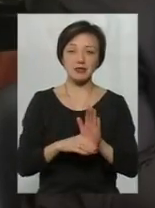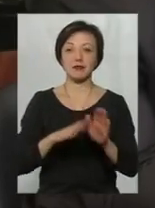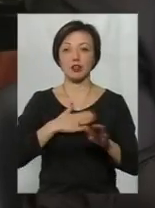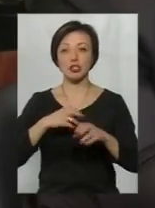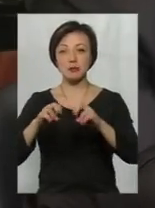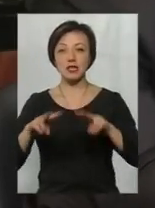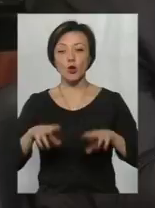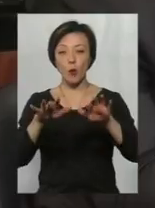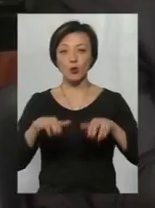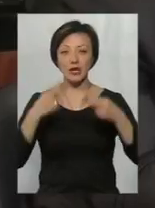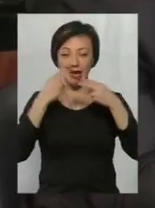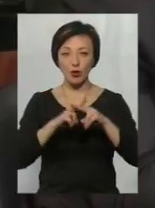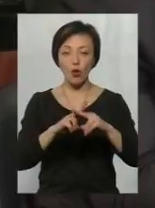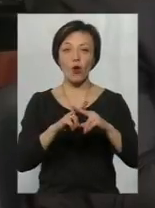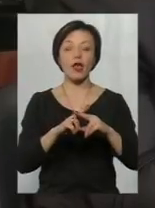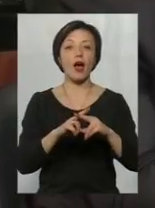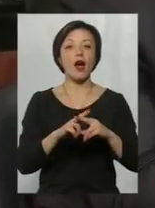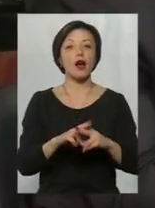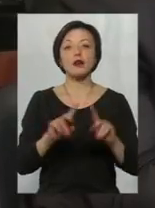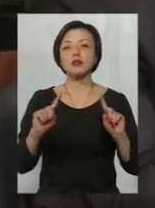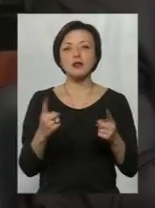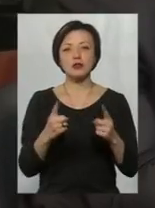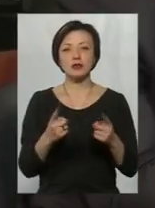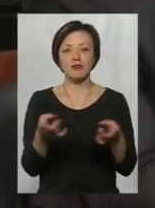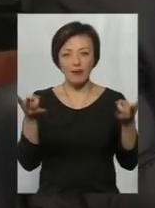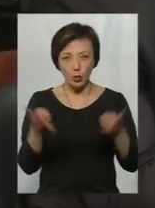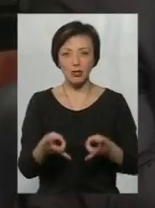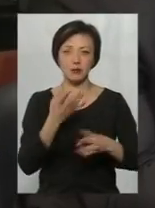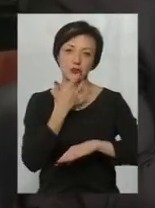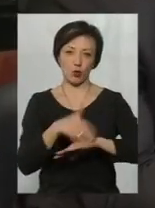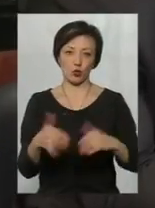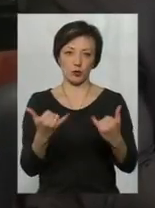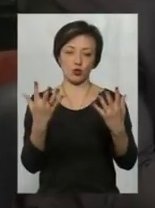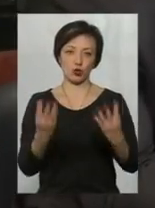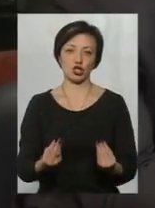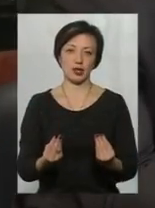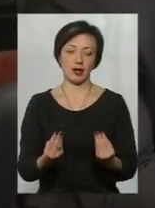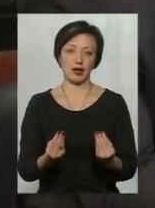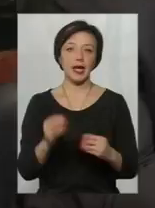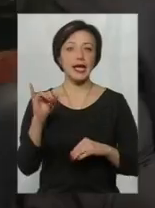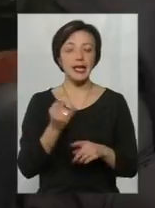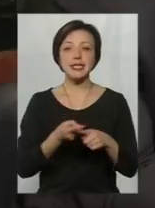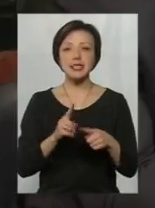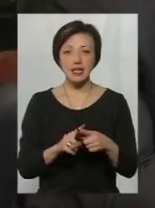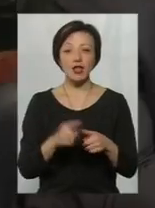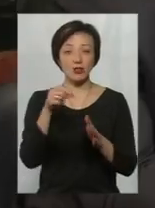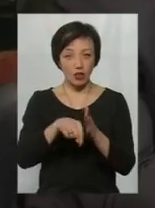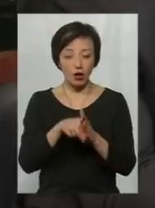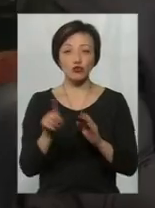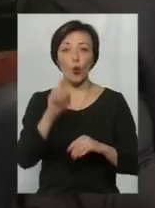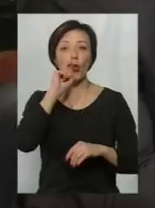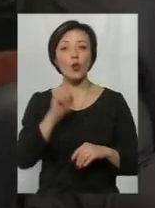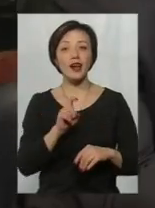комп'ютерних ІТ-технологій надзвичайно витребовані за кордоном на сьогоднішній день. І це свідчить про те, що